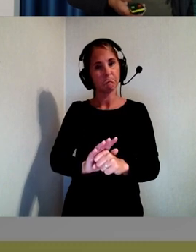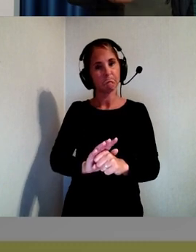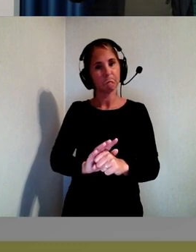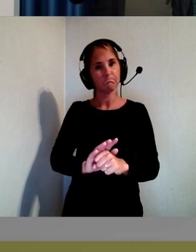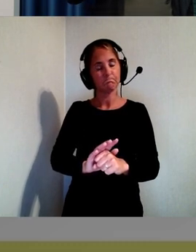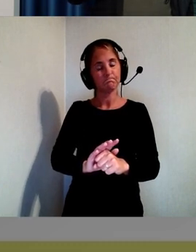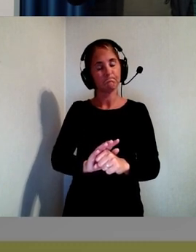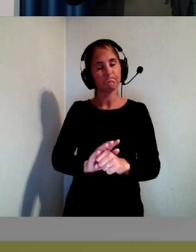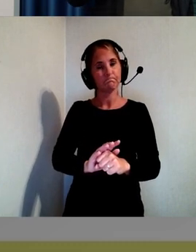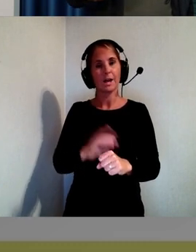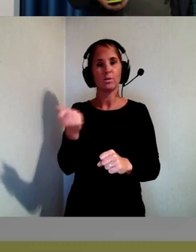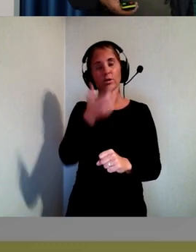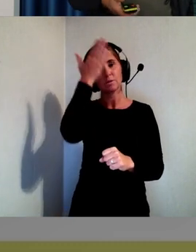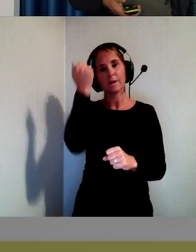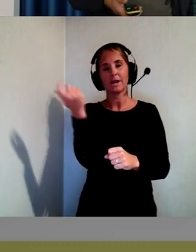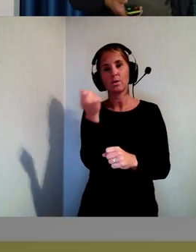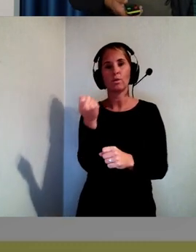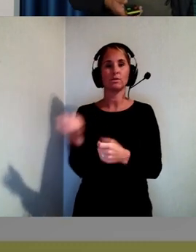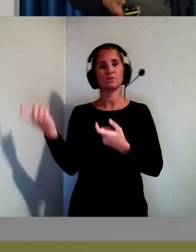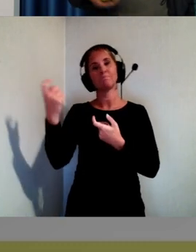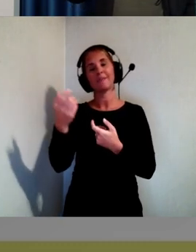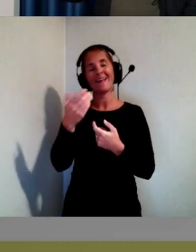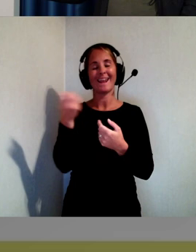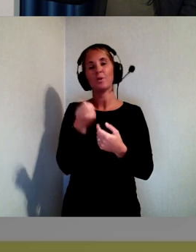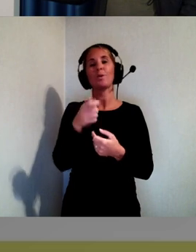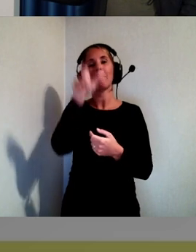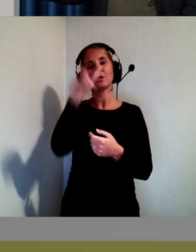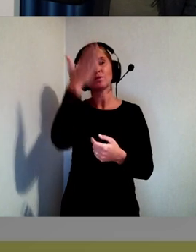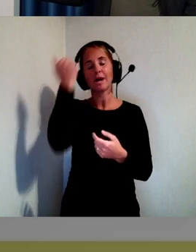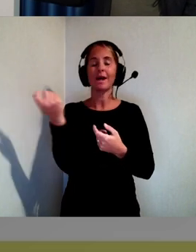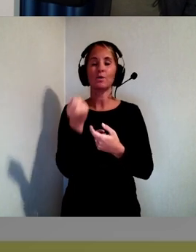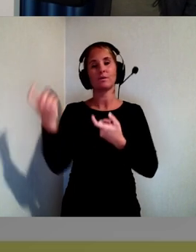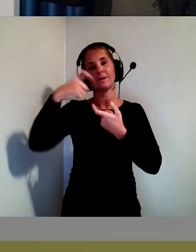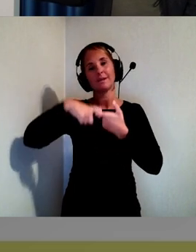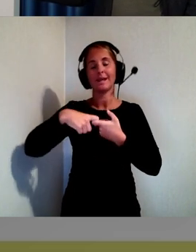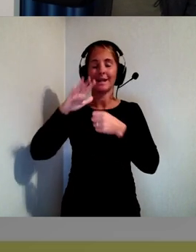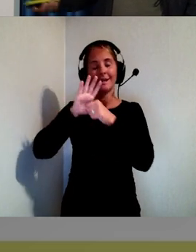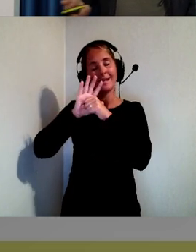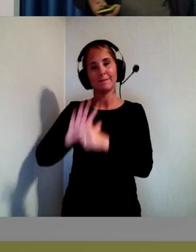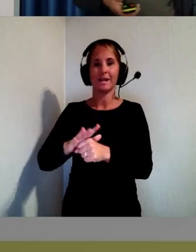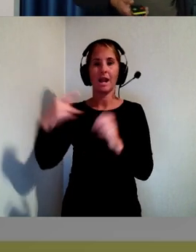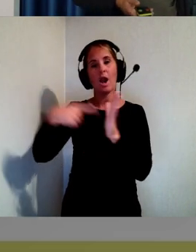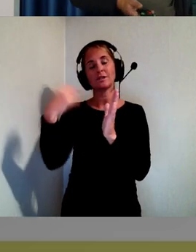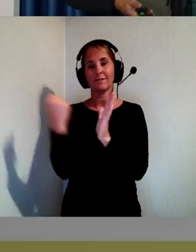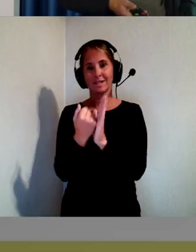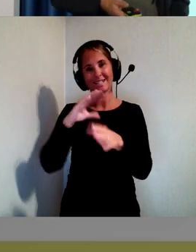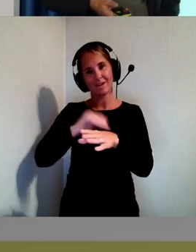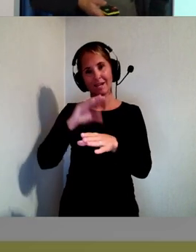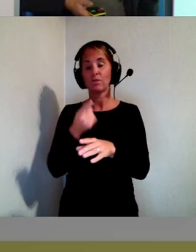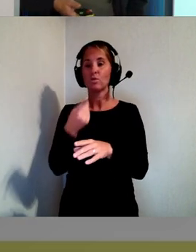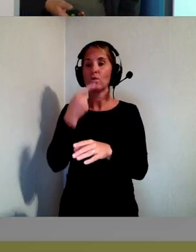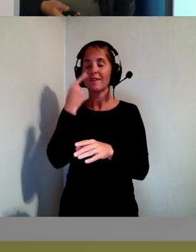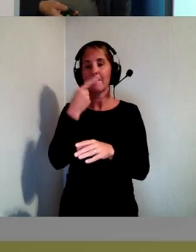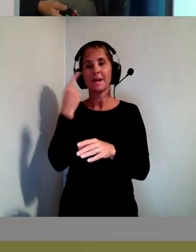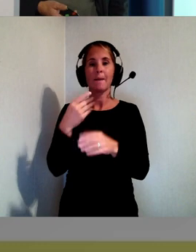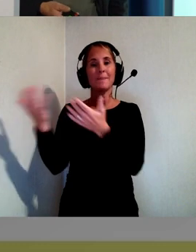Är det någon som kan något om den svenska diskrimineringslagstiftningen? Du nämnde bristande tillgänglighet, sa du. Ja. Vad bygger den